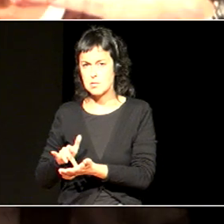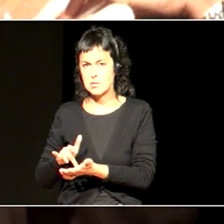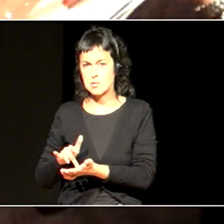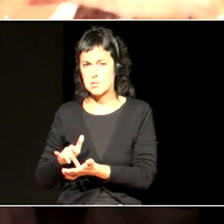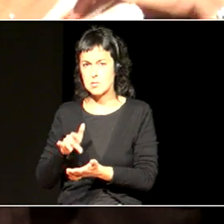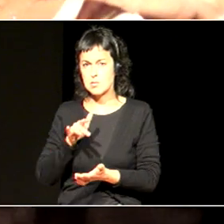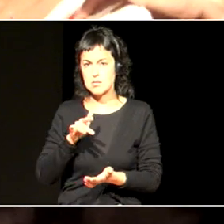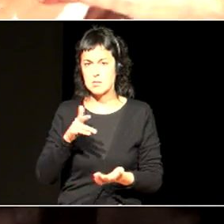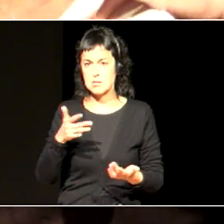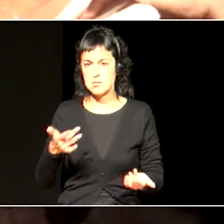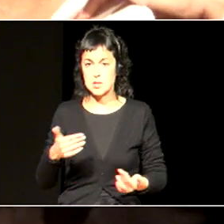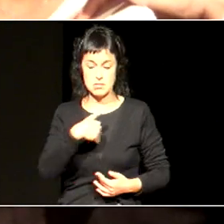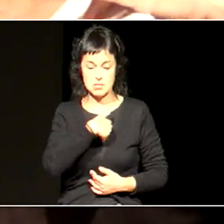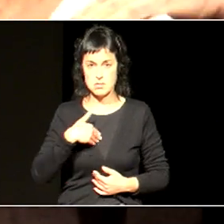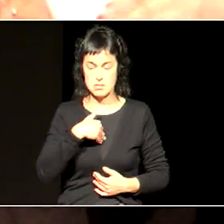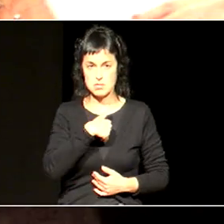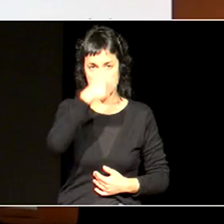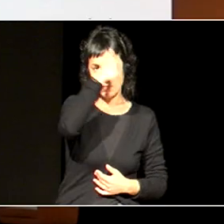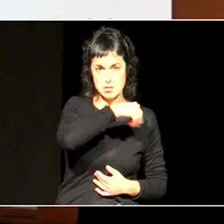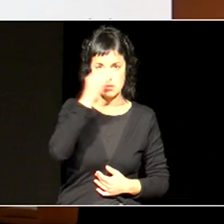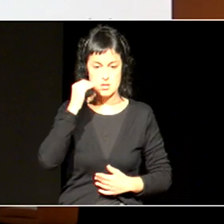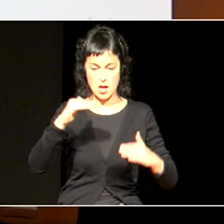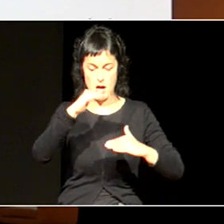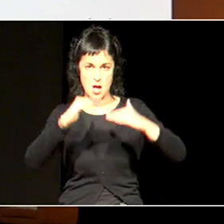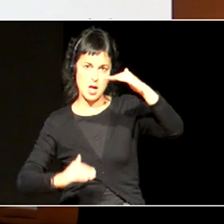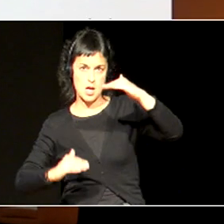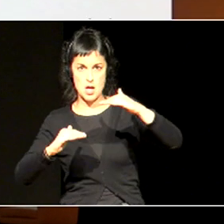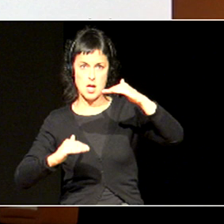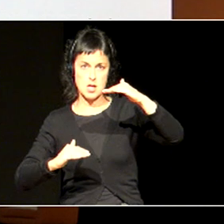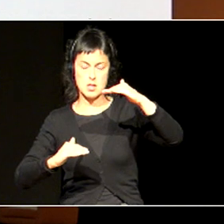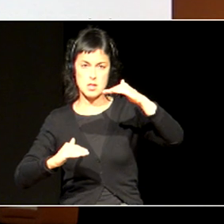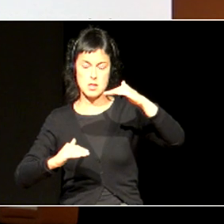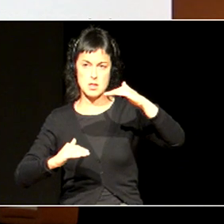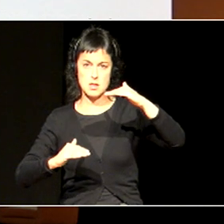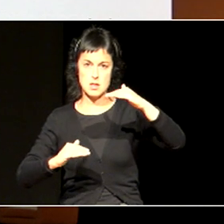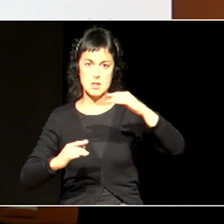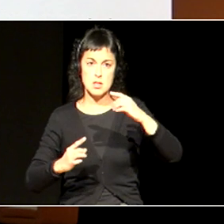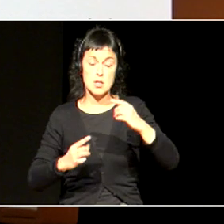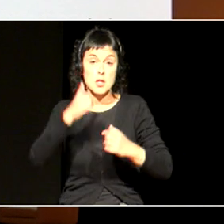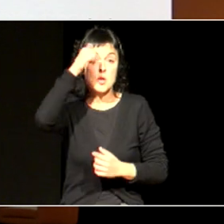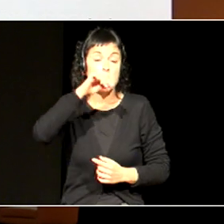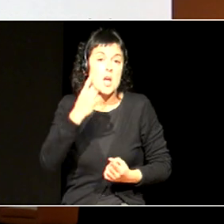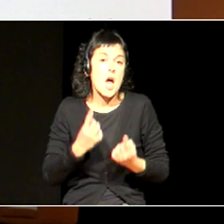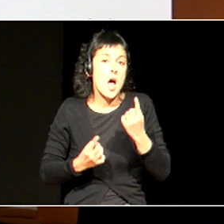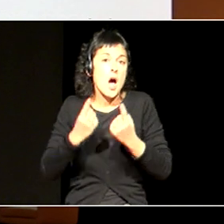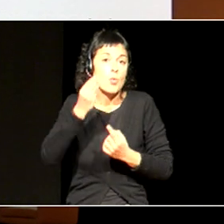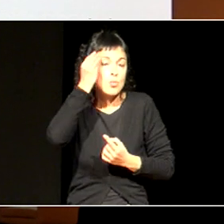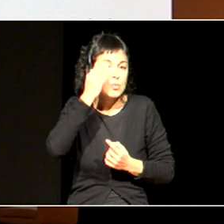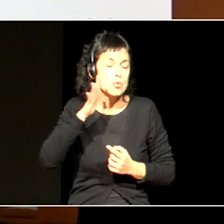dezorek aitzela dago, jenerorekin, eta suposatzen da, batzuk suposatzen dute, gizon batzuk suposatzen dute,